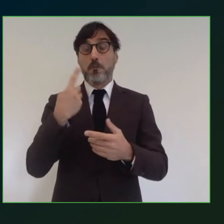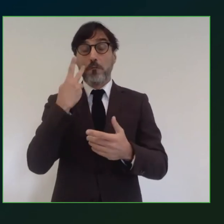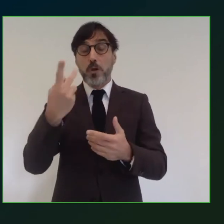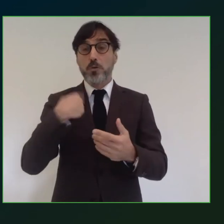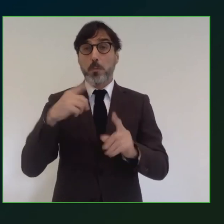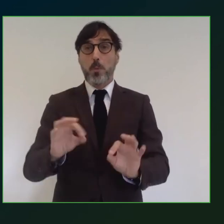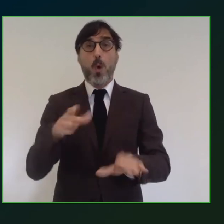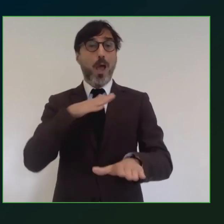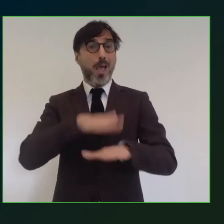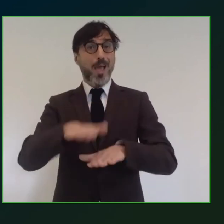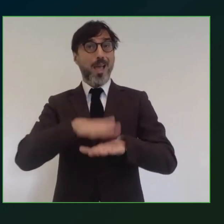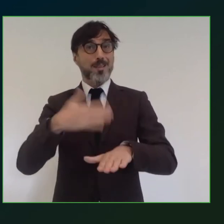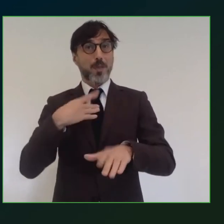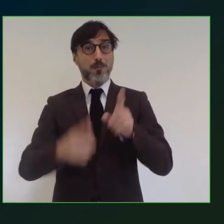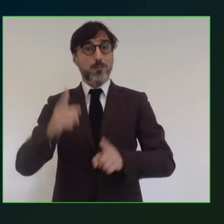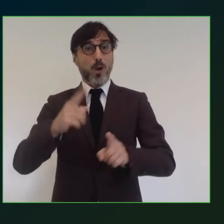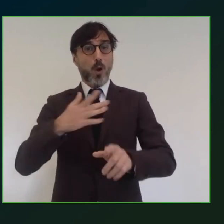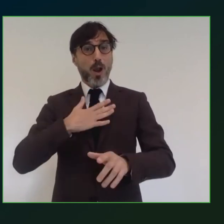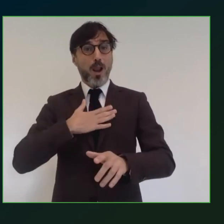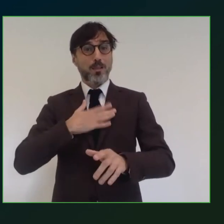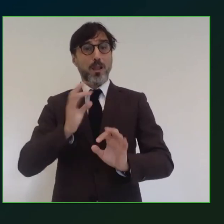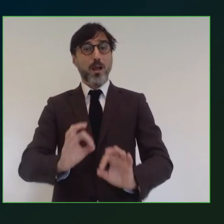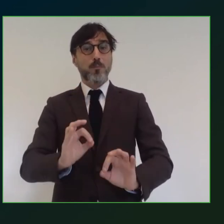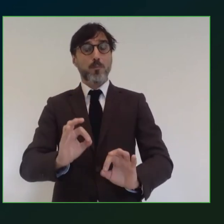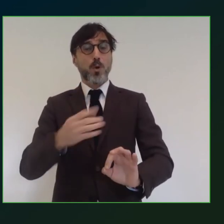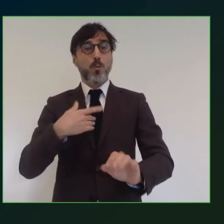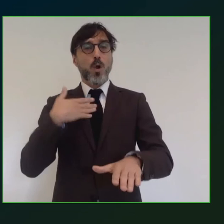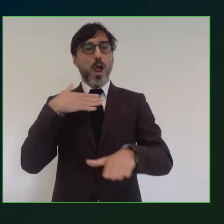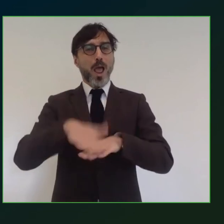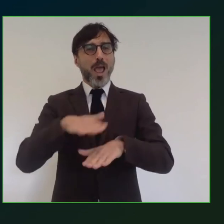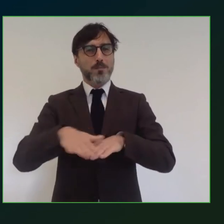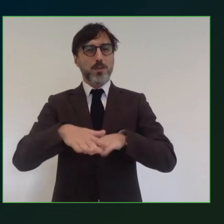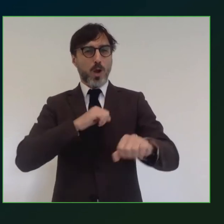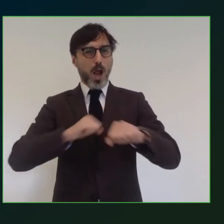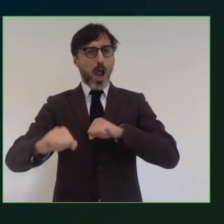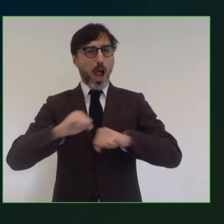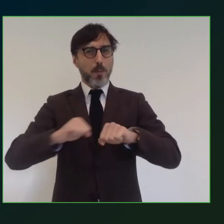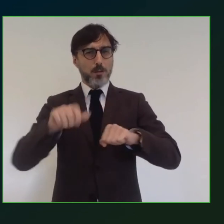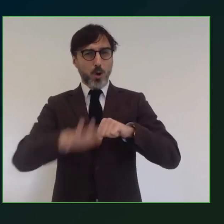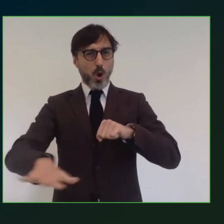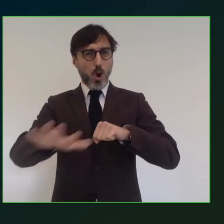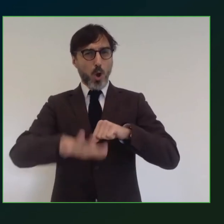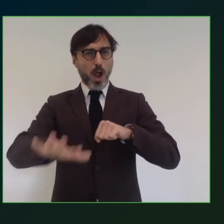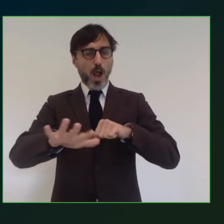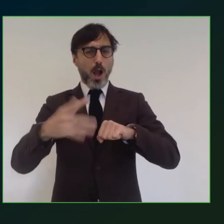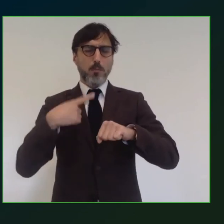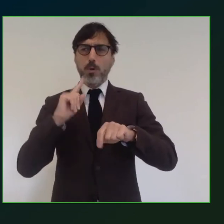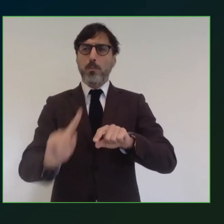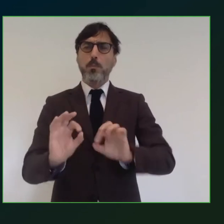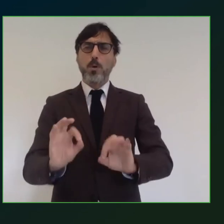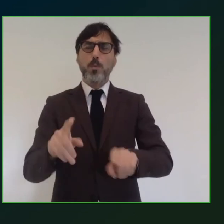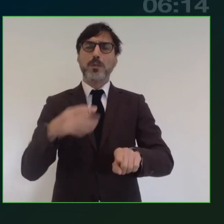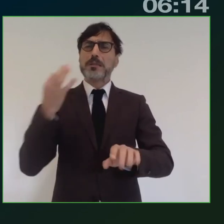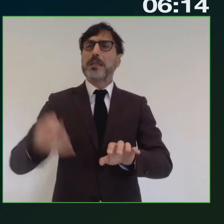corso della mia esperienza politica, nel corso della mia esperienza prima di amministratore locale, ma confrontandomi